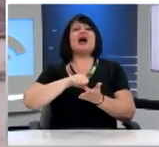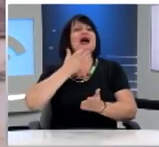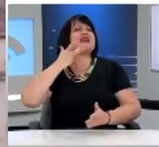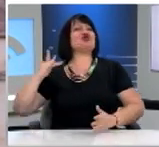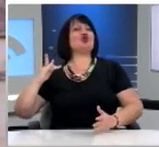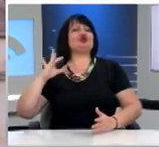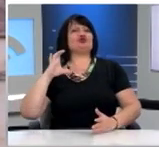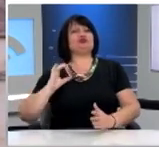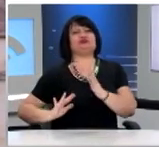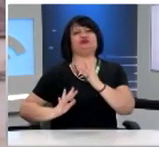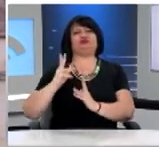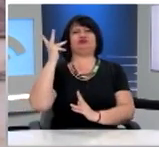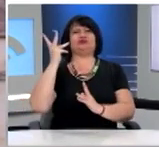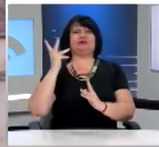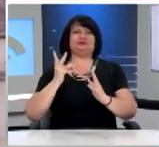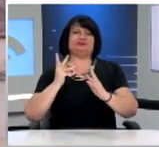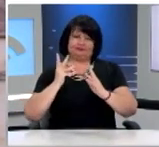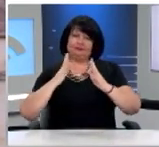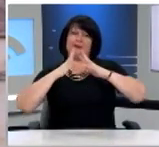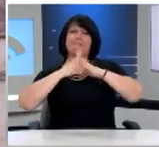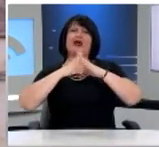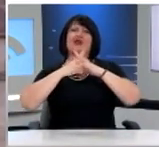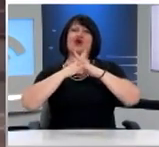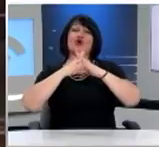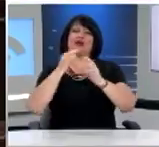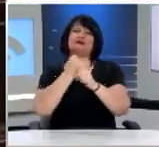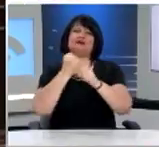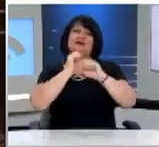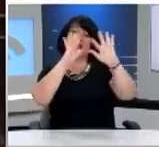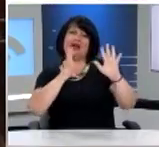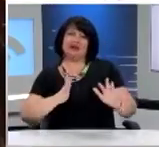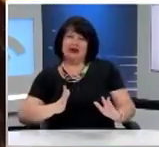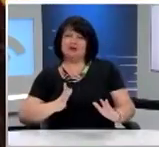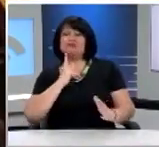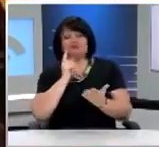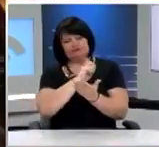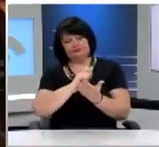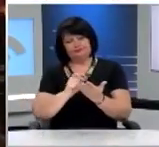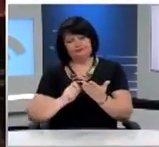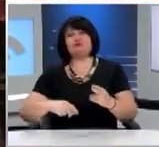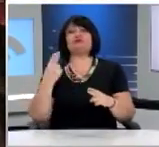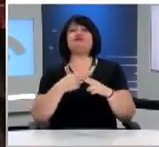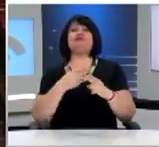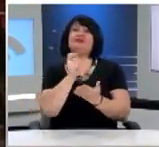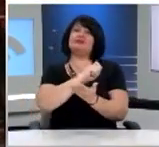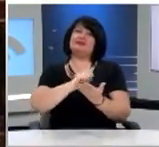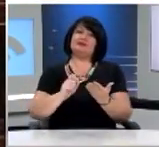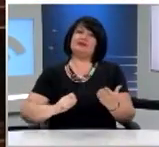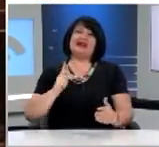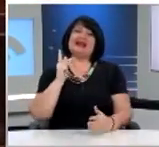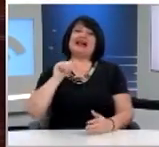δηλαδή που στον Παρθενώνα και στα άλλα γλυπτά Όπως έγραψε ο σπουδαίος συγγραφέας